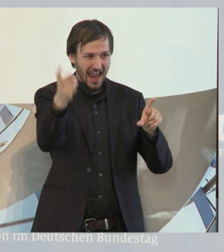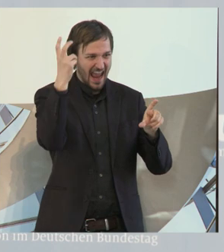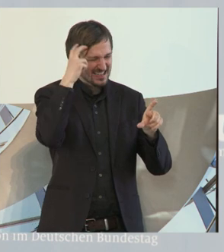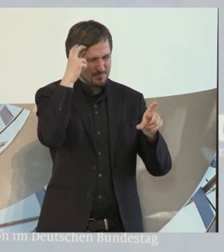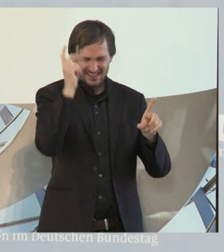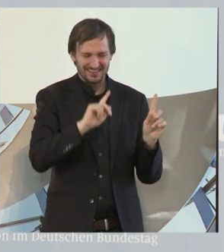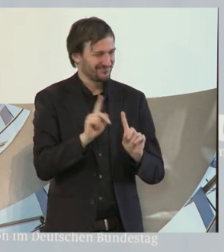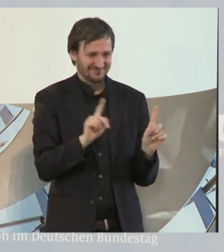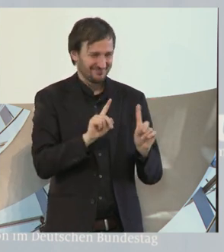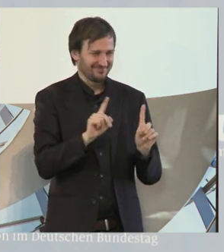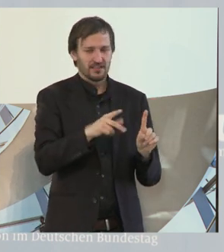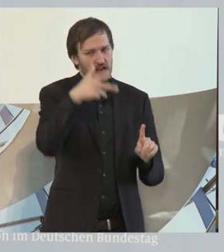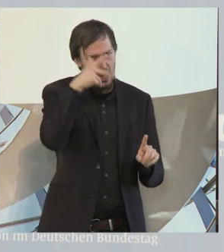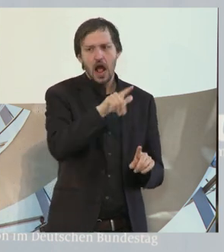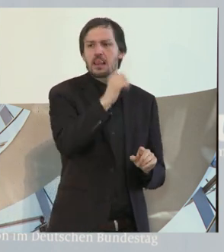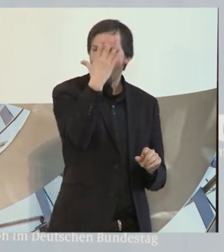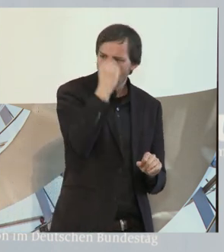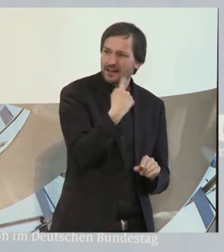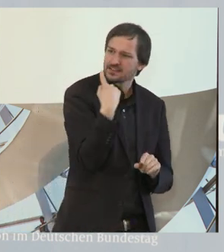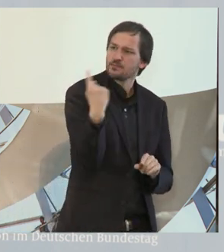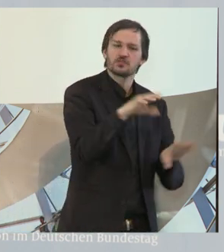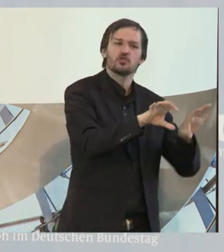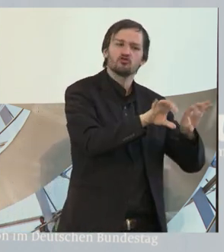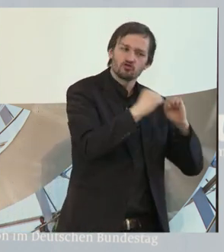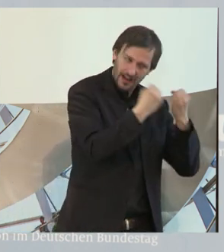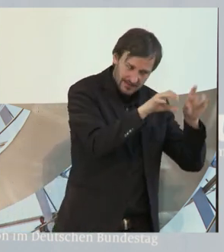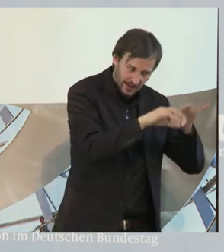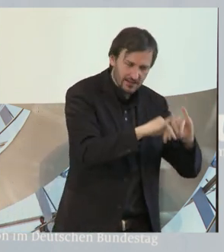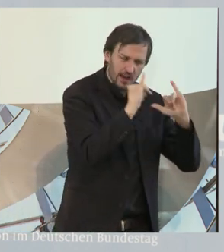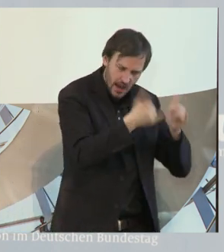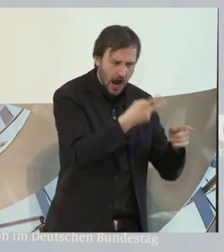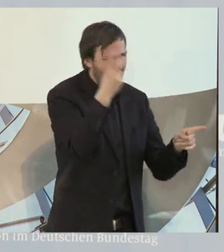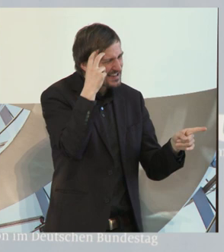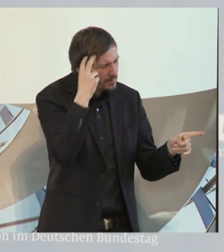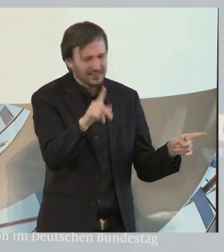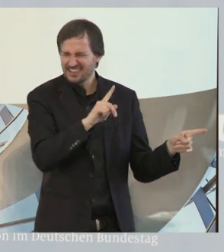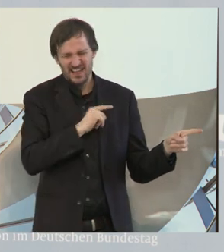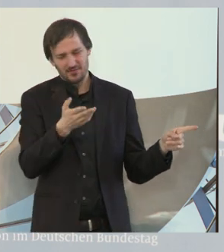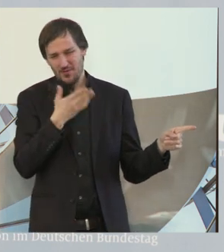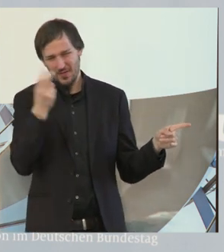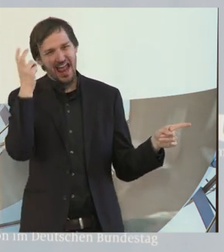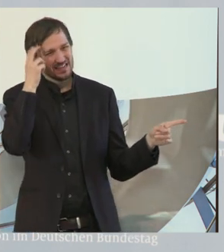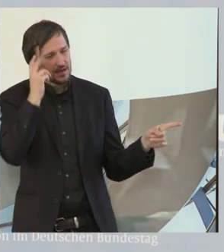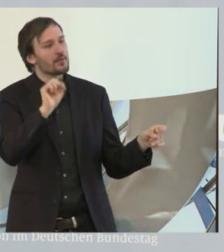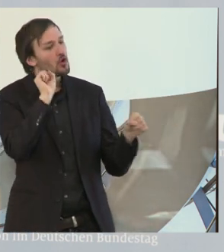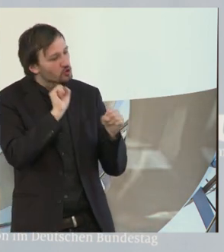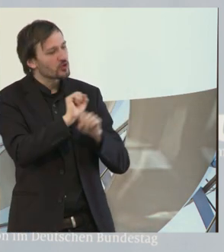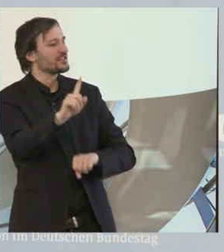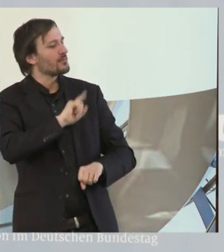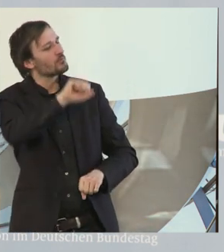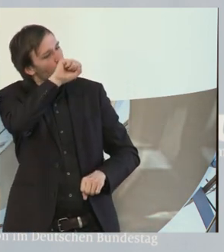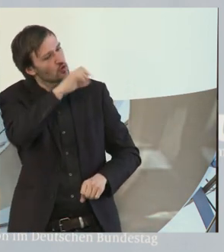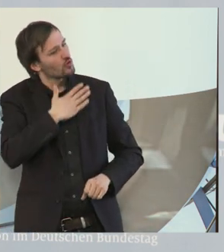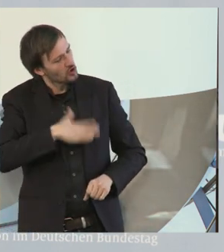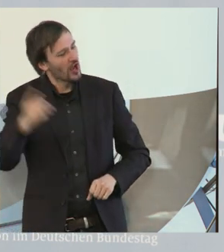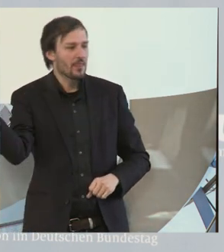Staatssekretär Karl-Josef Laumann und viele andere, das seit Jahren sind. Aber ich bin trotzdem sehr gerne gekommen und habe mich gefreut.